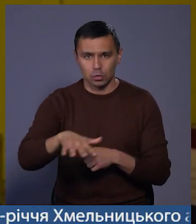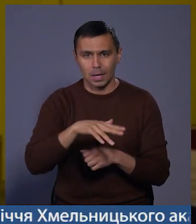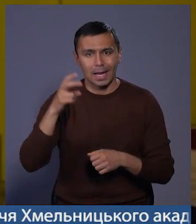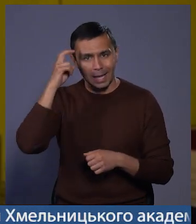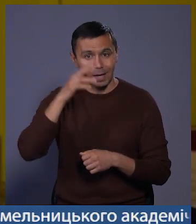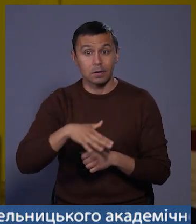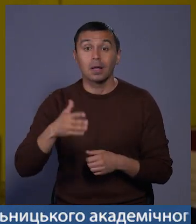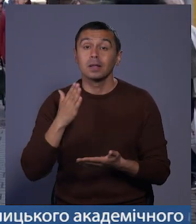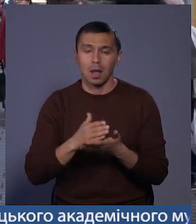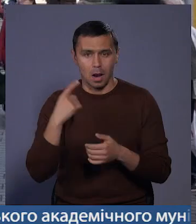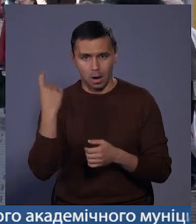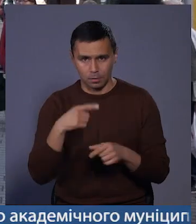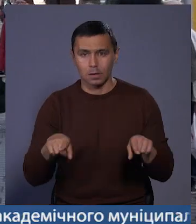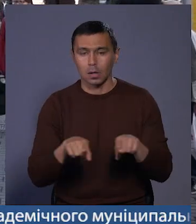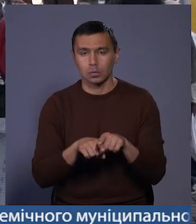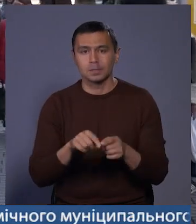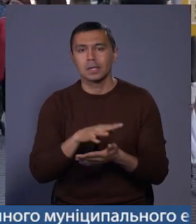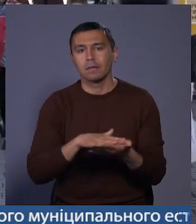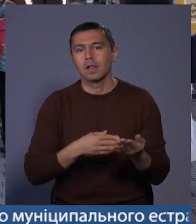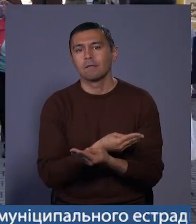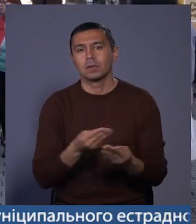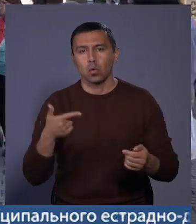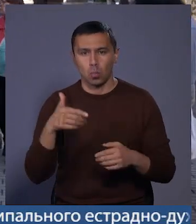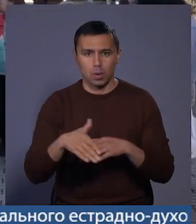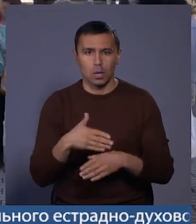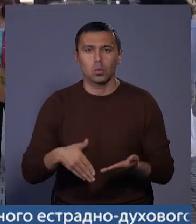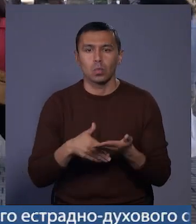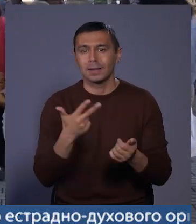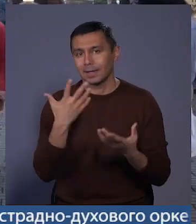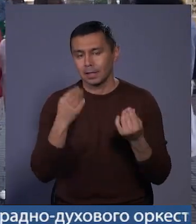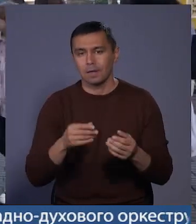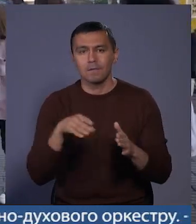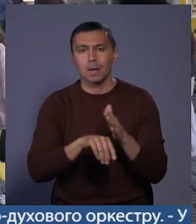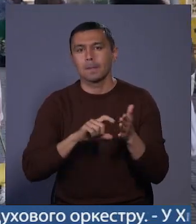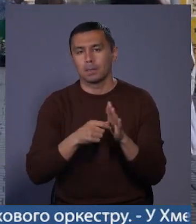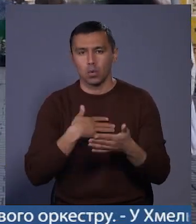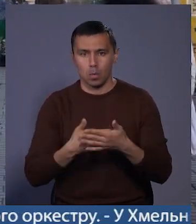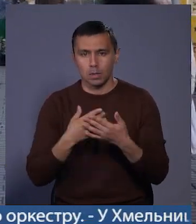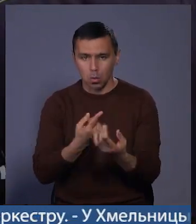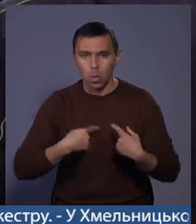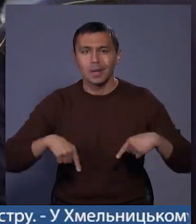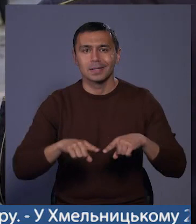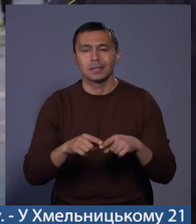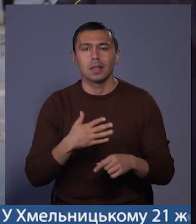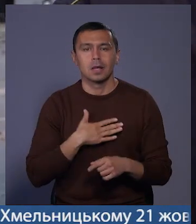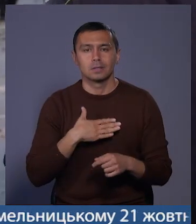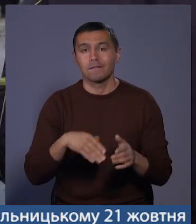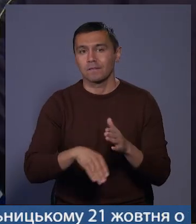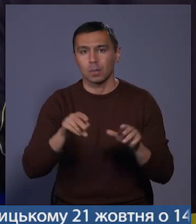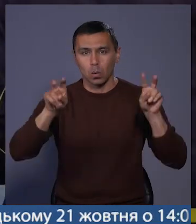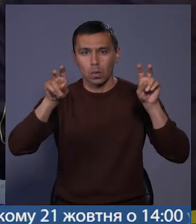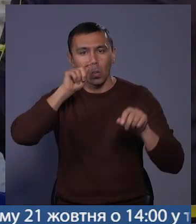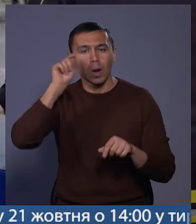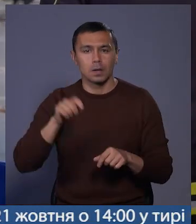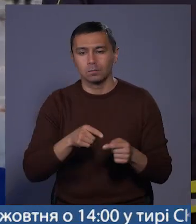Київщина, навіть Харківщина». Тривала видача гуманітарної допомоги три дні у приміщенні громадської організації «Наш вибір Україна».